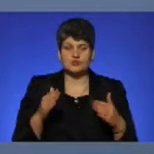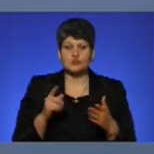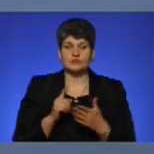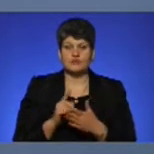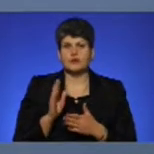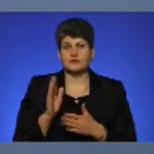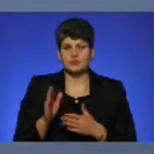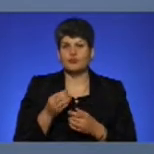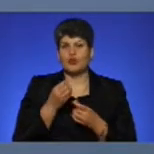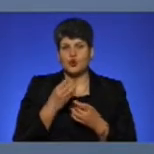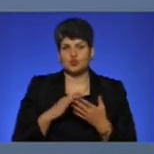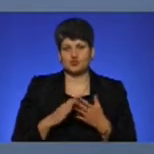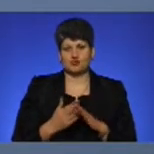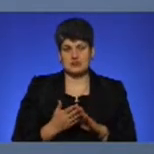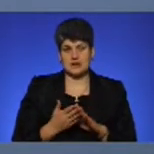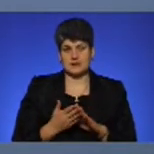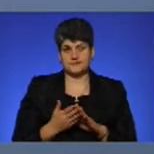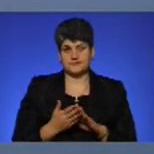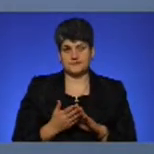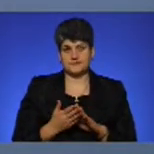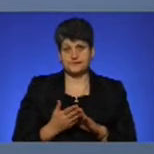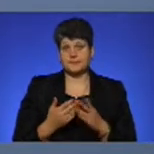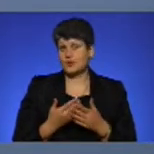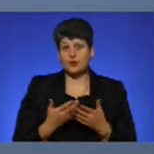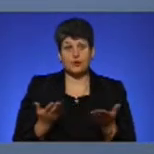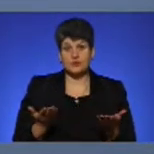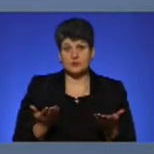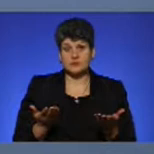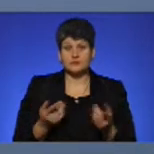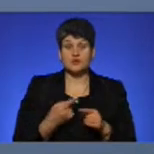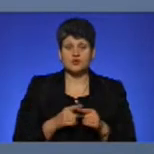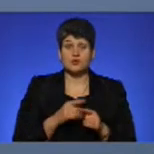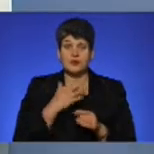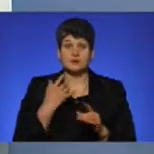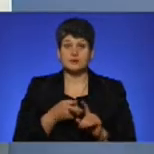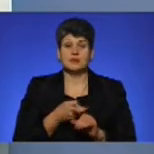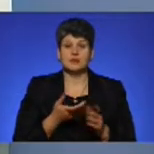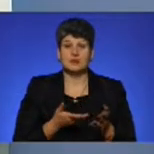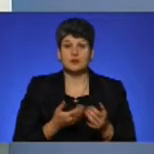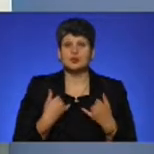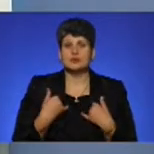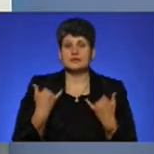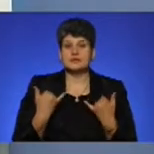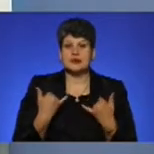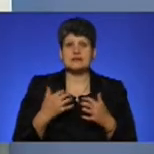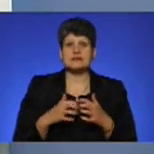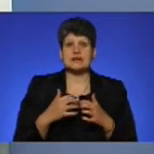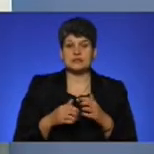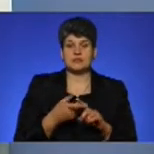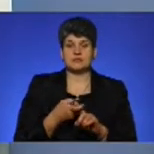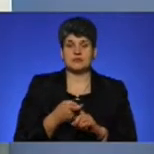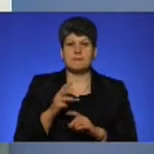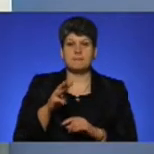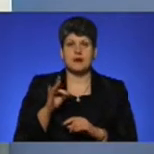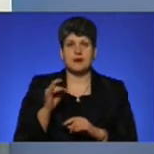в хорошому стані. Ну, от, власне, від того багато чого залежить. А в нас зараз на зв'язку Херсон. Марина та